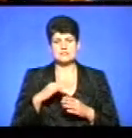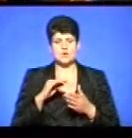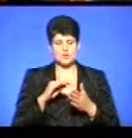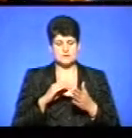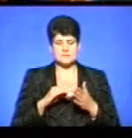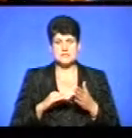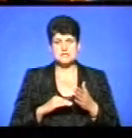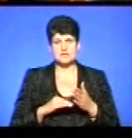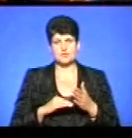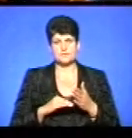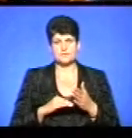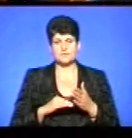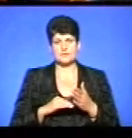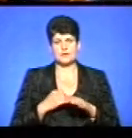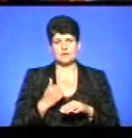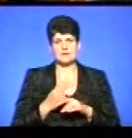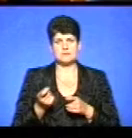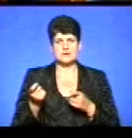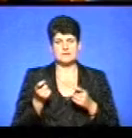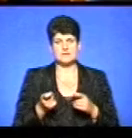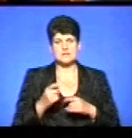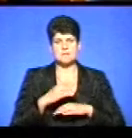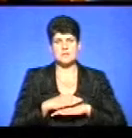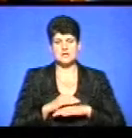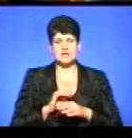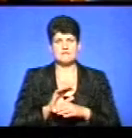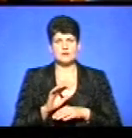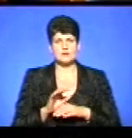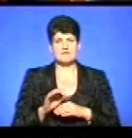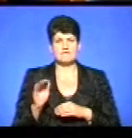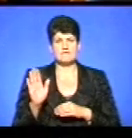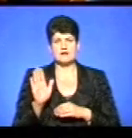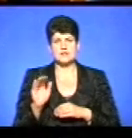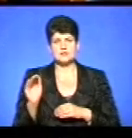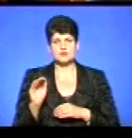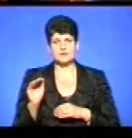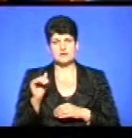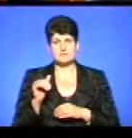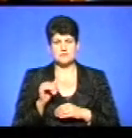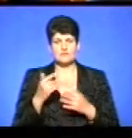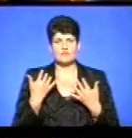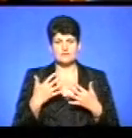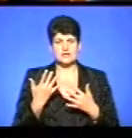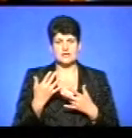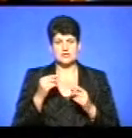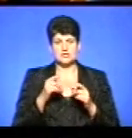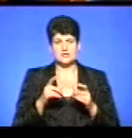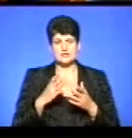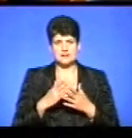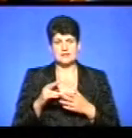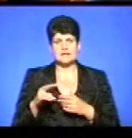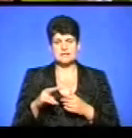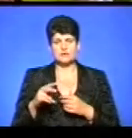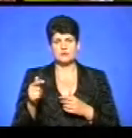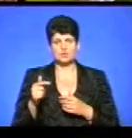основний завіз парт і виготовлення – це вересень-жовтень місяць. Вже кілька шкіл є на листопад і на грудень